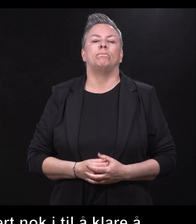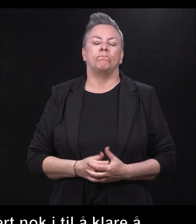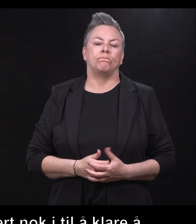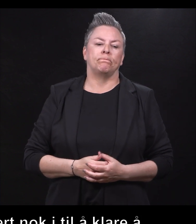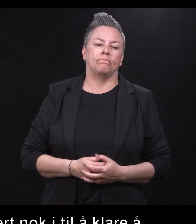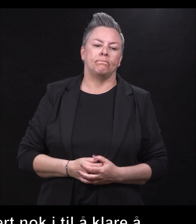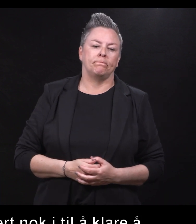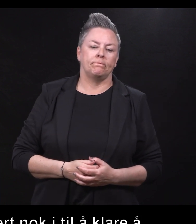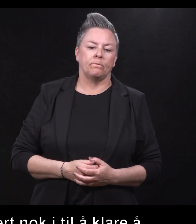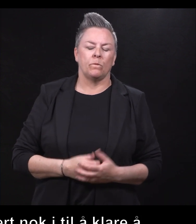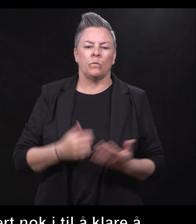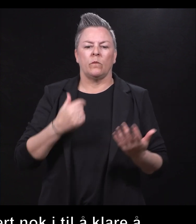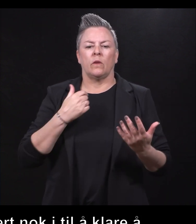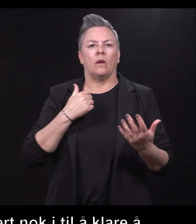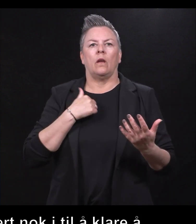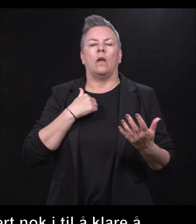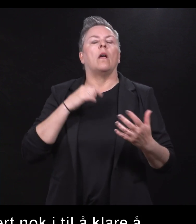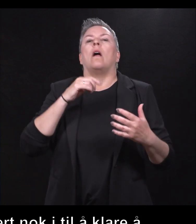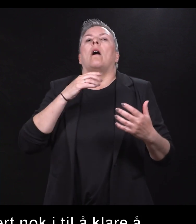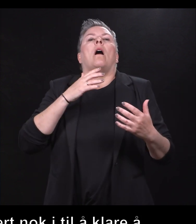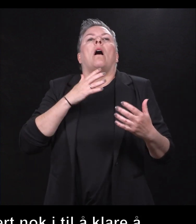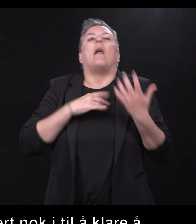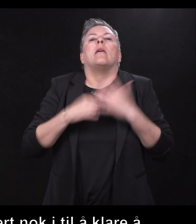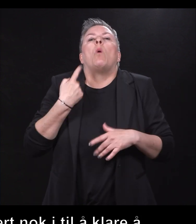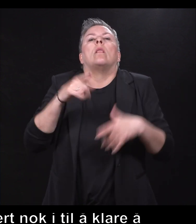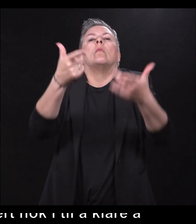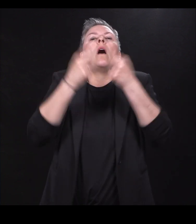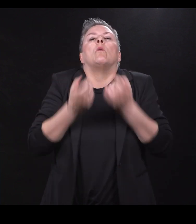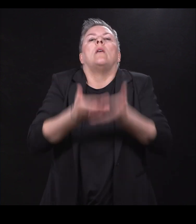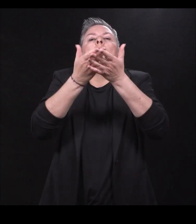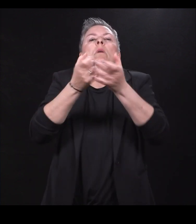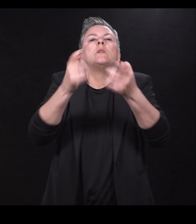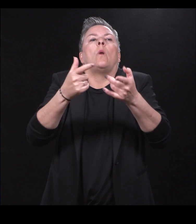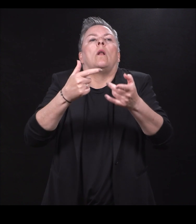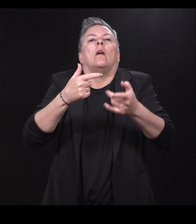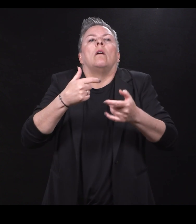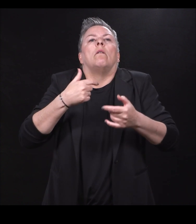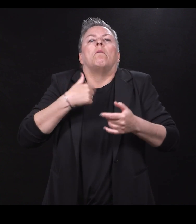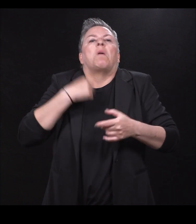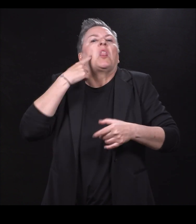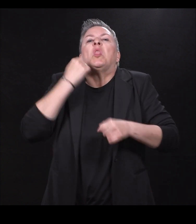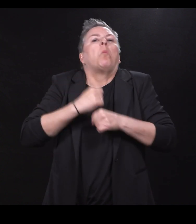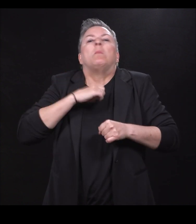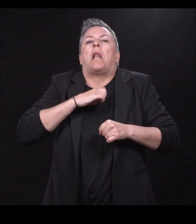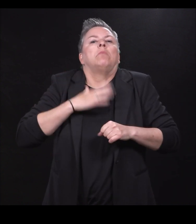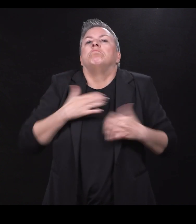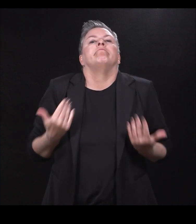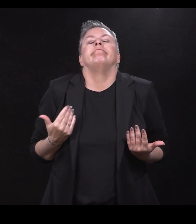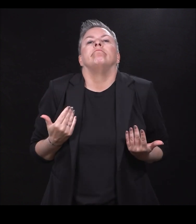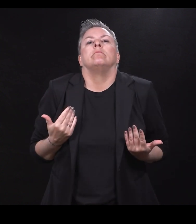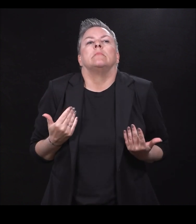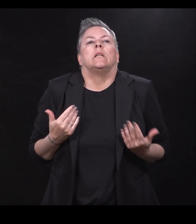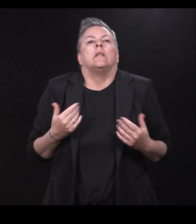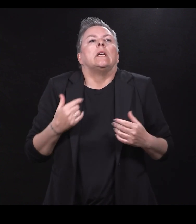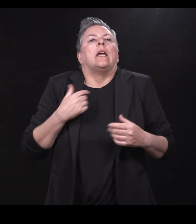Ferget kommer glidende over. Jeg var ikke i sted til å ta imot noe hjelp. Fordi jeg hadde så lite trua på meg selv og på